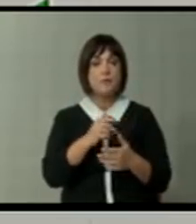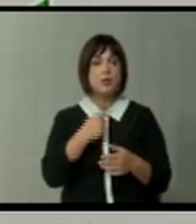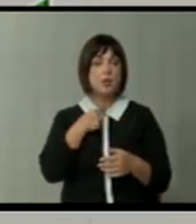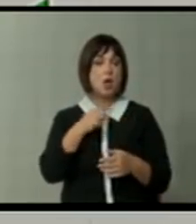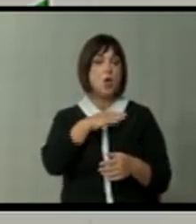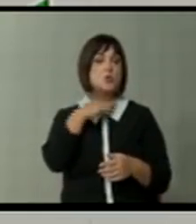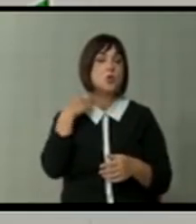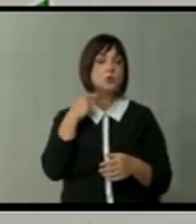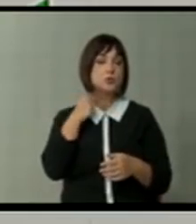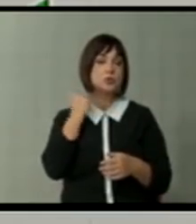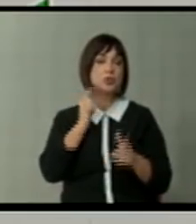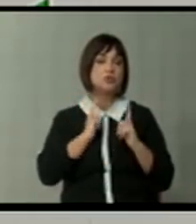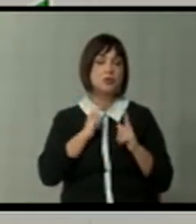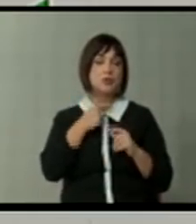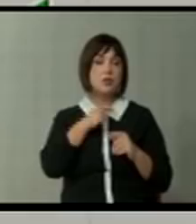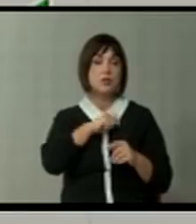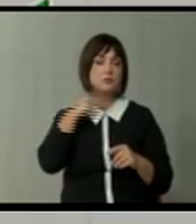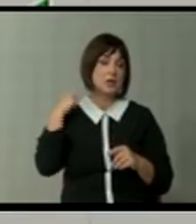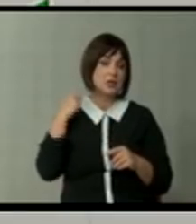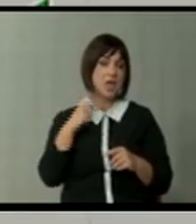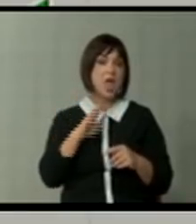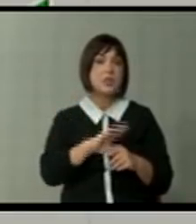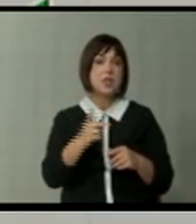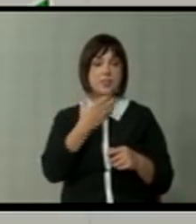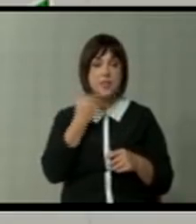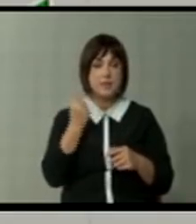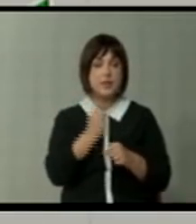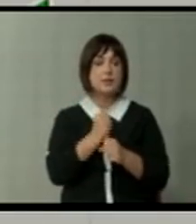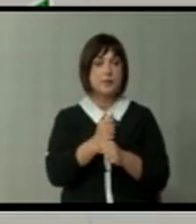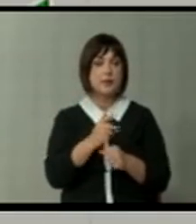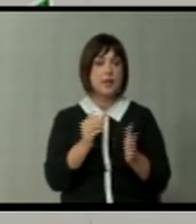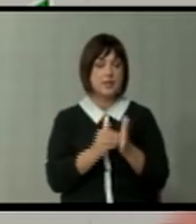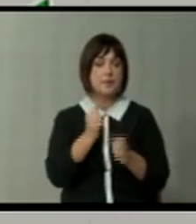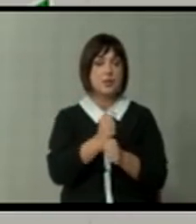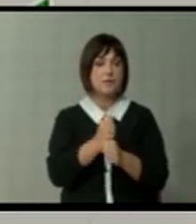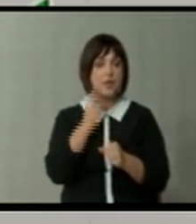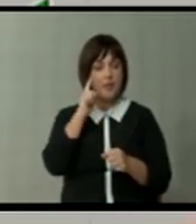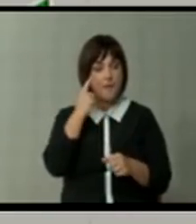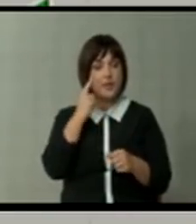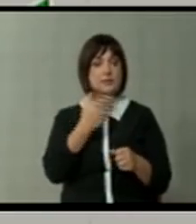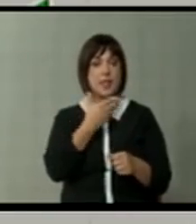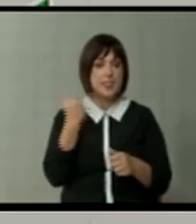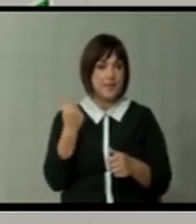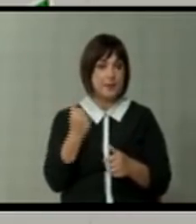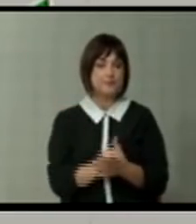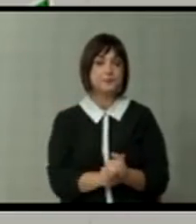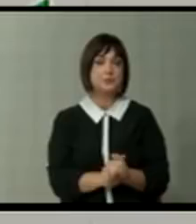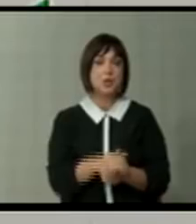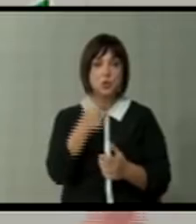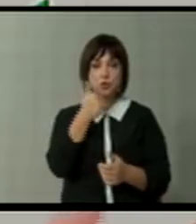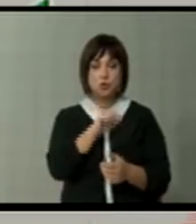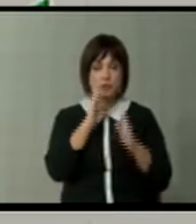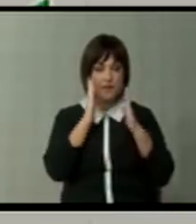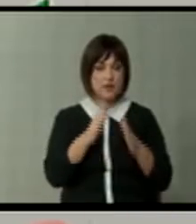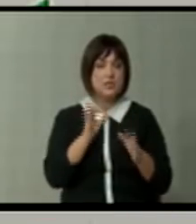грло и да чекате било кој момент да ви го тргнат. И да нема ќе треба да го створиме. Еме да трнем од предпоставката дека нема. Што не